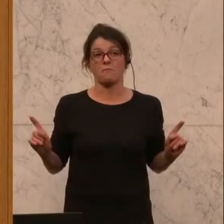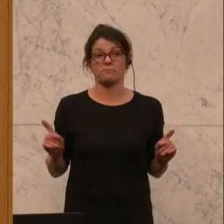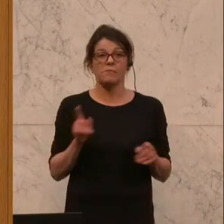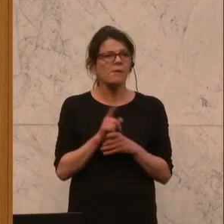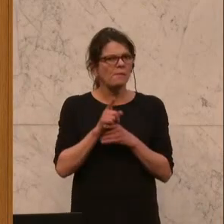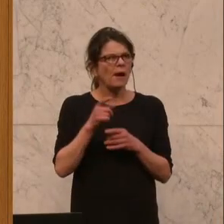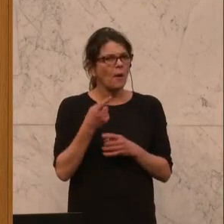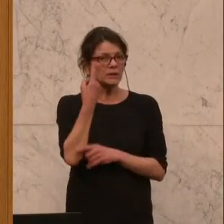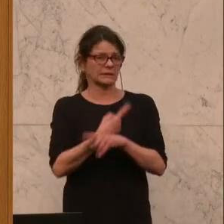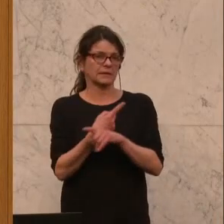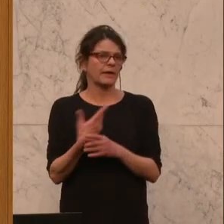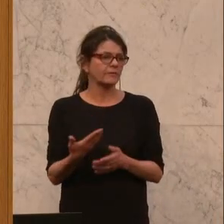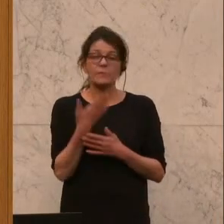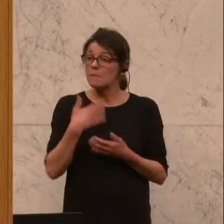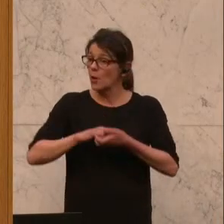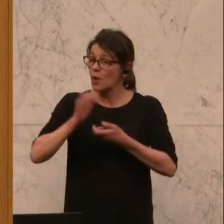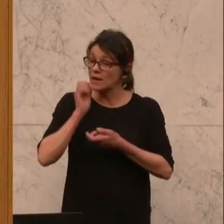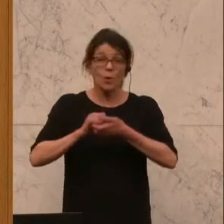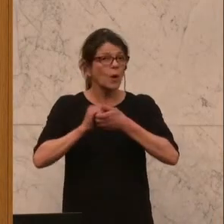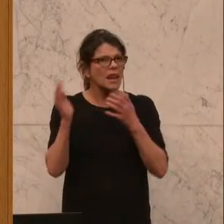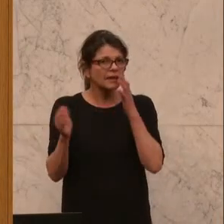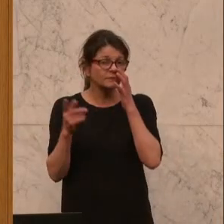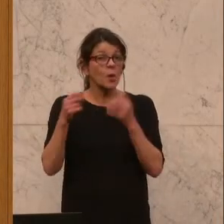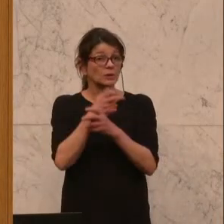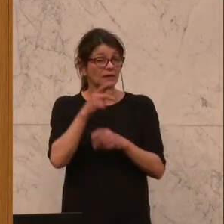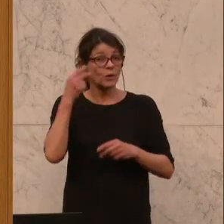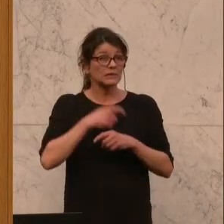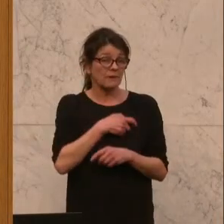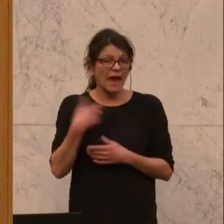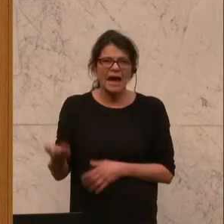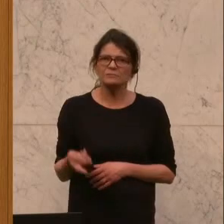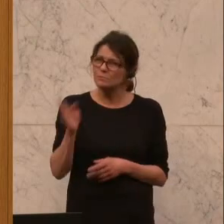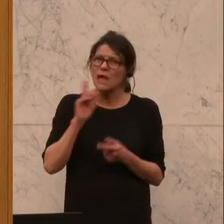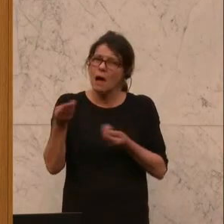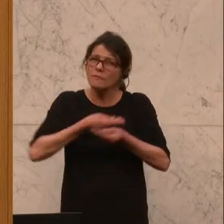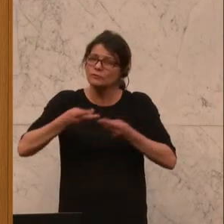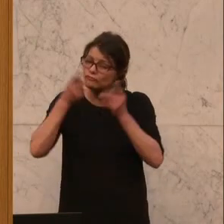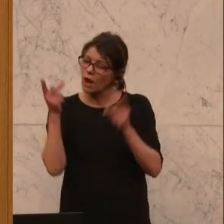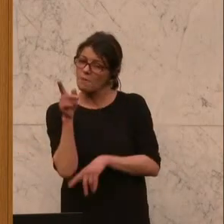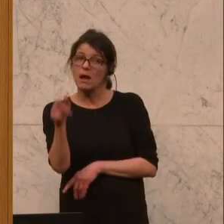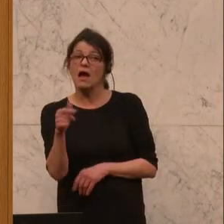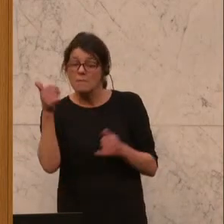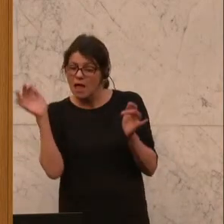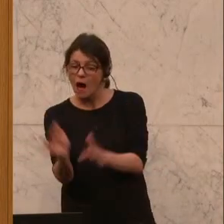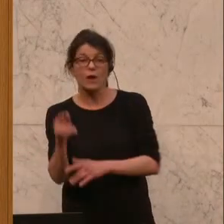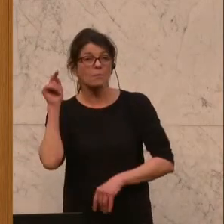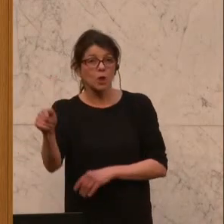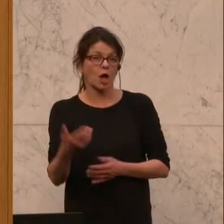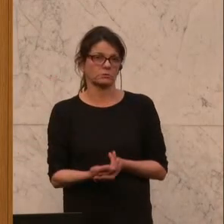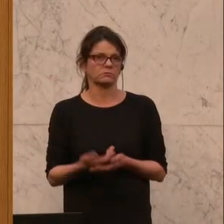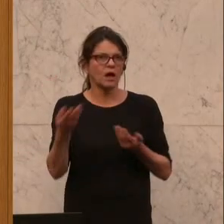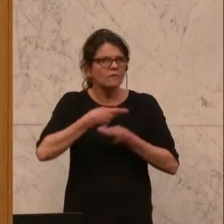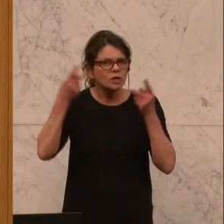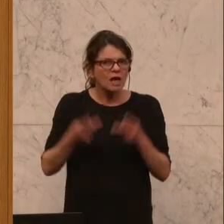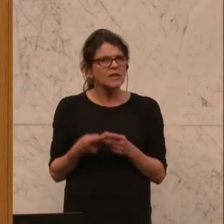an der Zeit, liebe Kolleginnen und Kollegen der österreichischen Volkspartei, dass ihr da mal in der Wirtschaftskammer aufräumt. Die Wirtschaftskammer